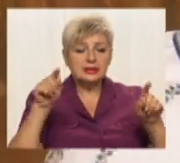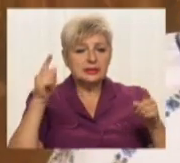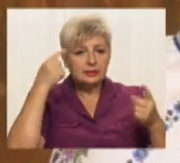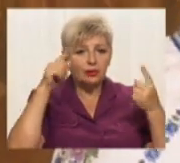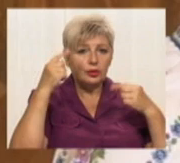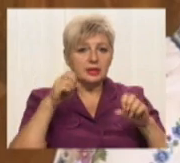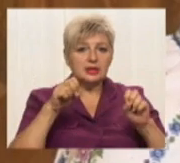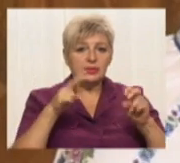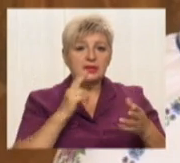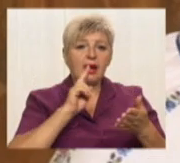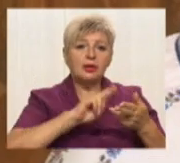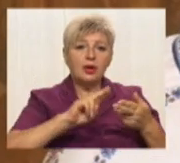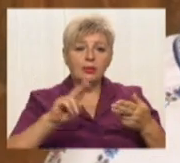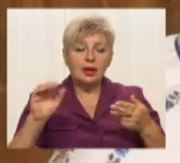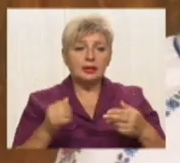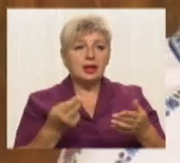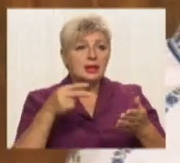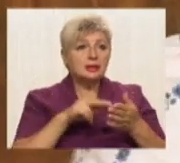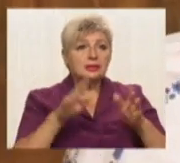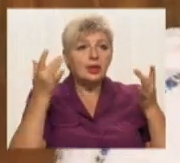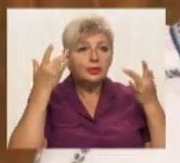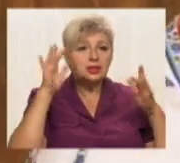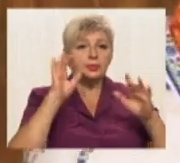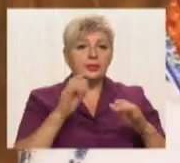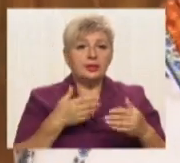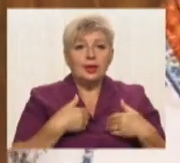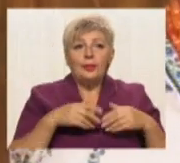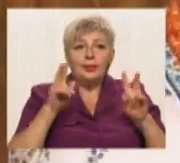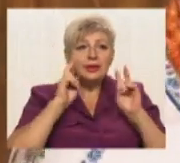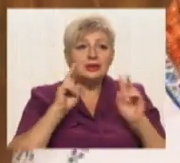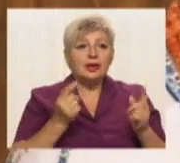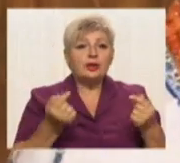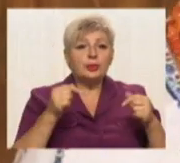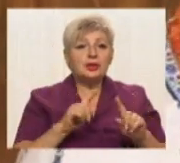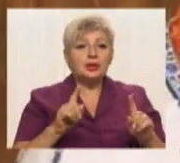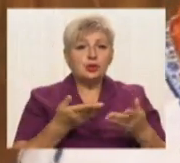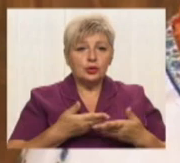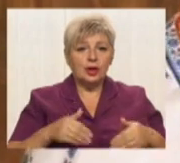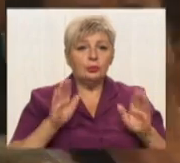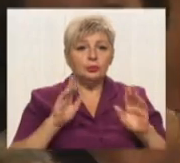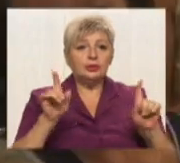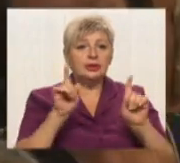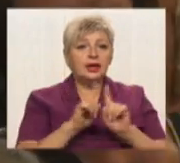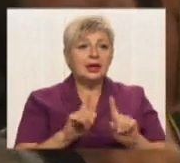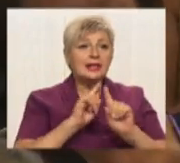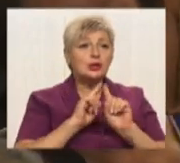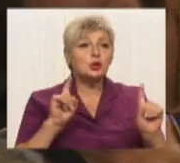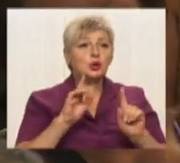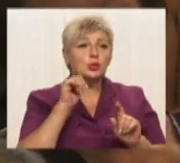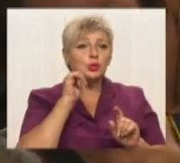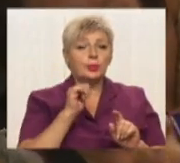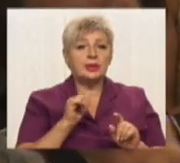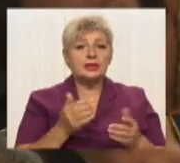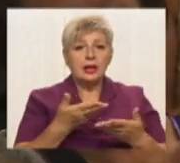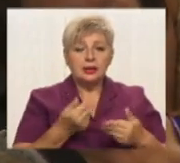театру несподіване. Ми навіть не знали про те, що нам буде такий сюрприз. І нас поставили нам